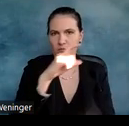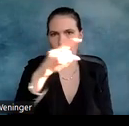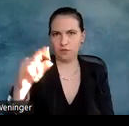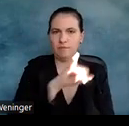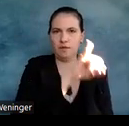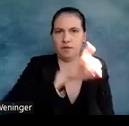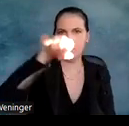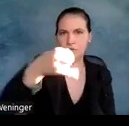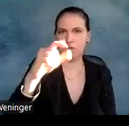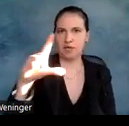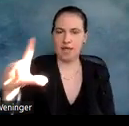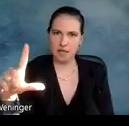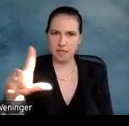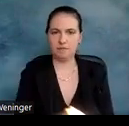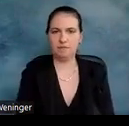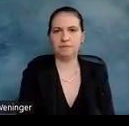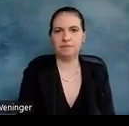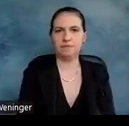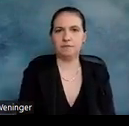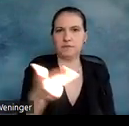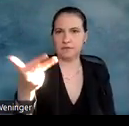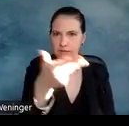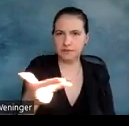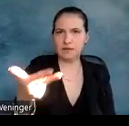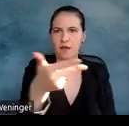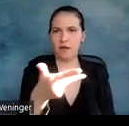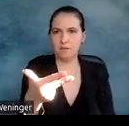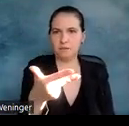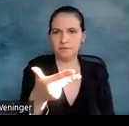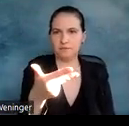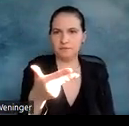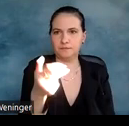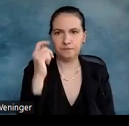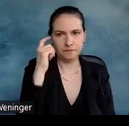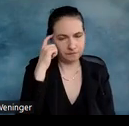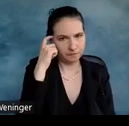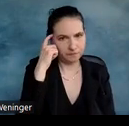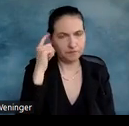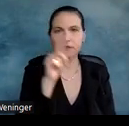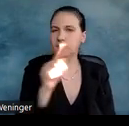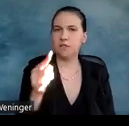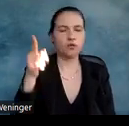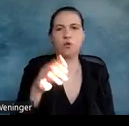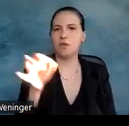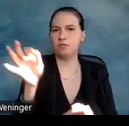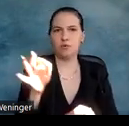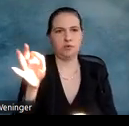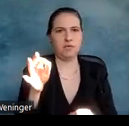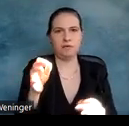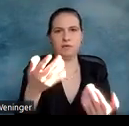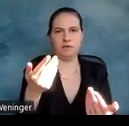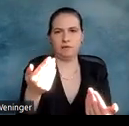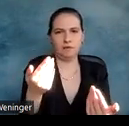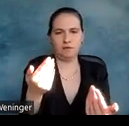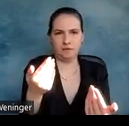und L. Alle drei sind nicht 100% differenzierbar, bin ich sofort bei